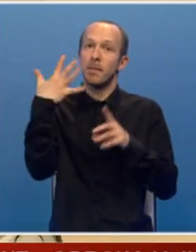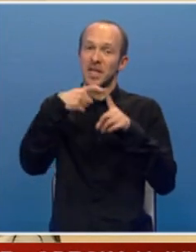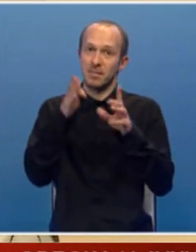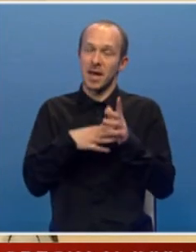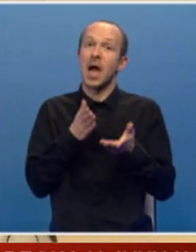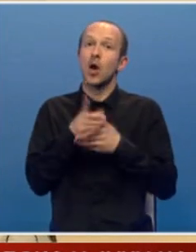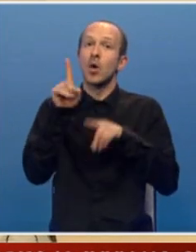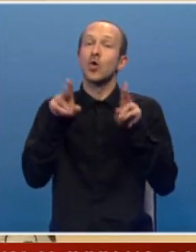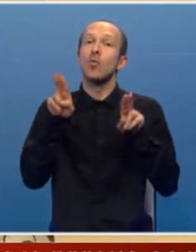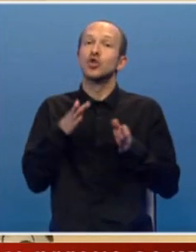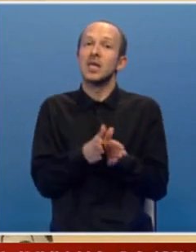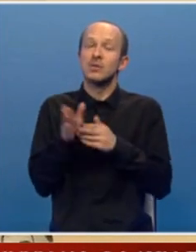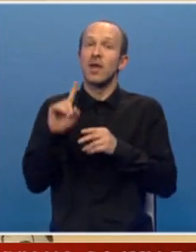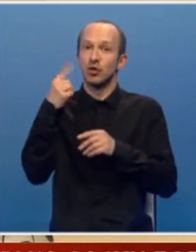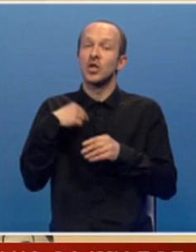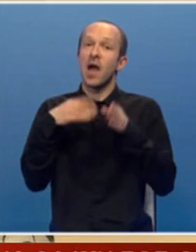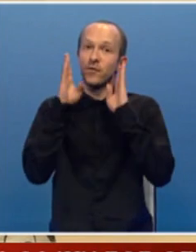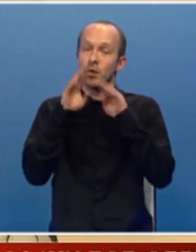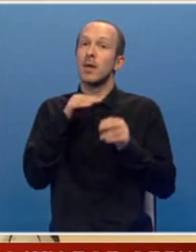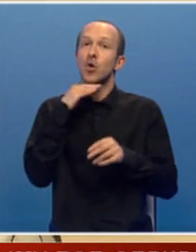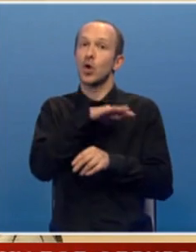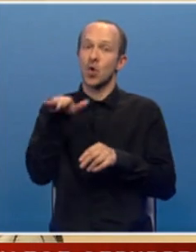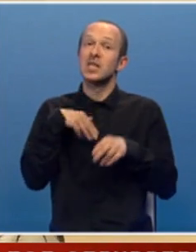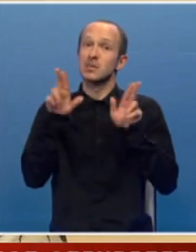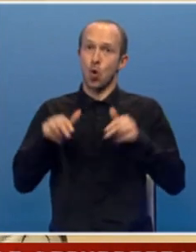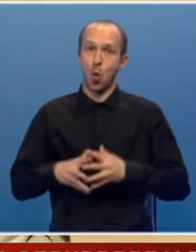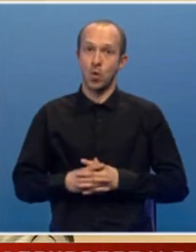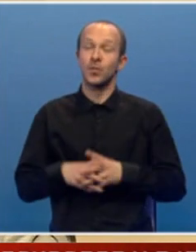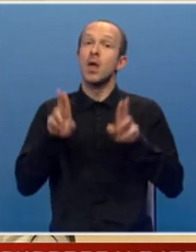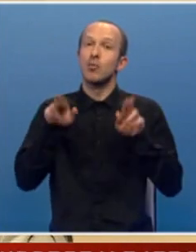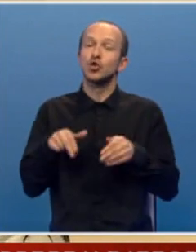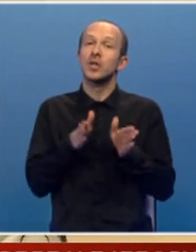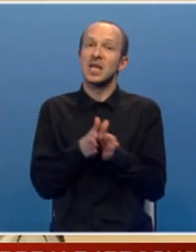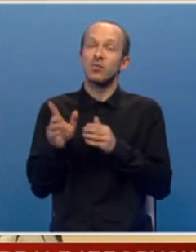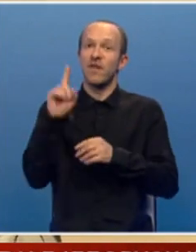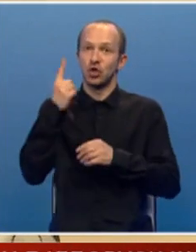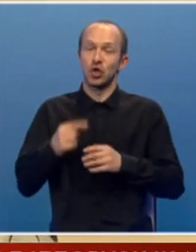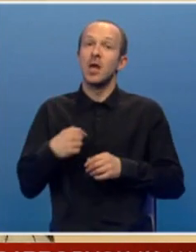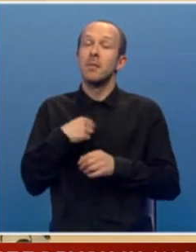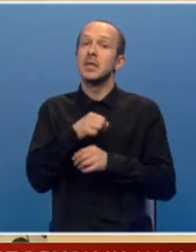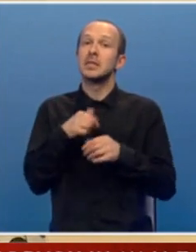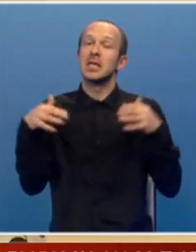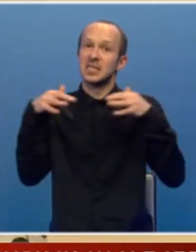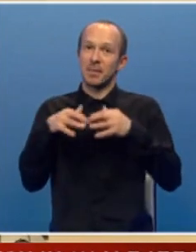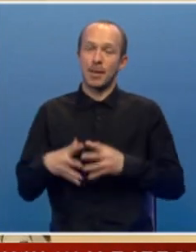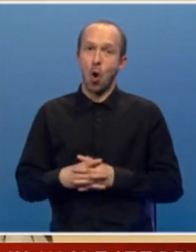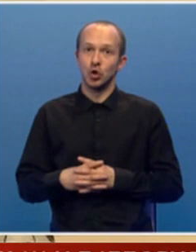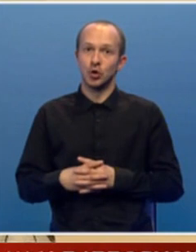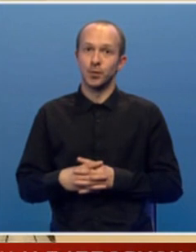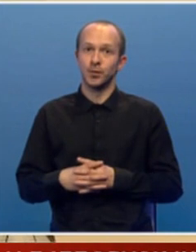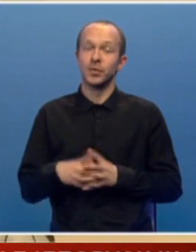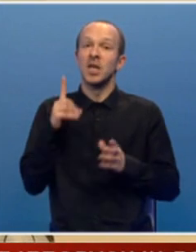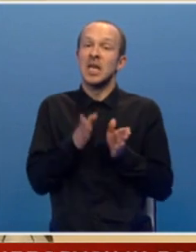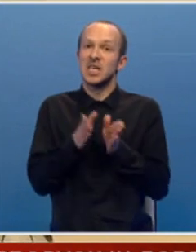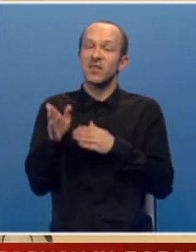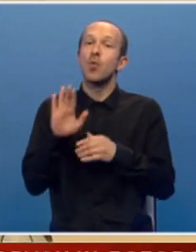maraka, ako neko može da izdvoji više, ja vjerujem da mnogi od nas mogu, može da izdvoji više. Znači mi se sabiramo i